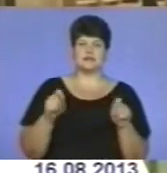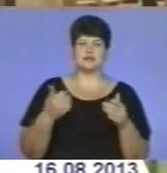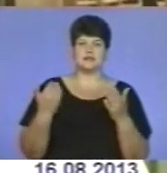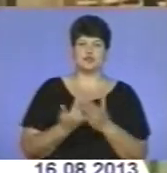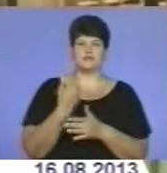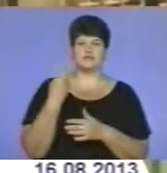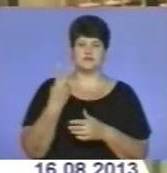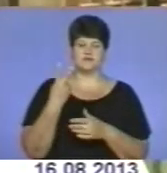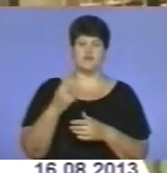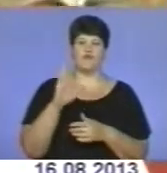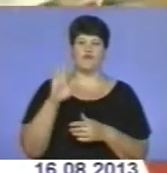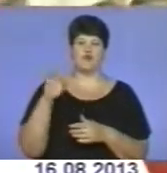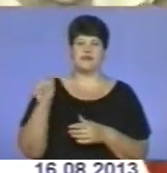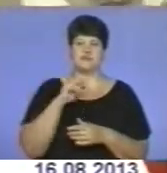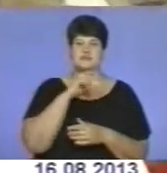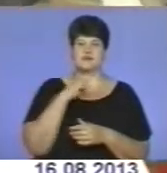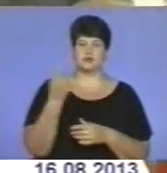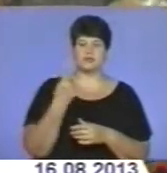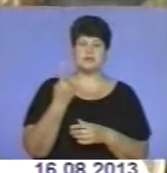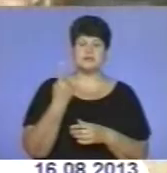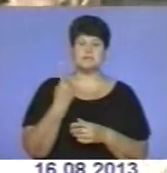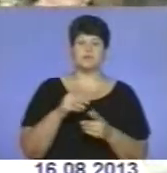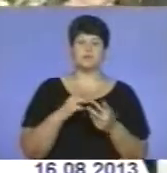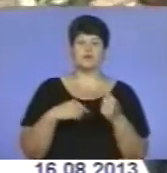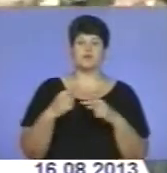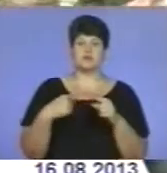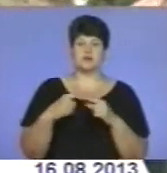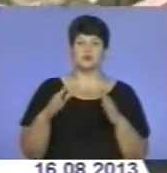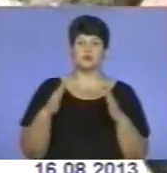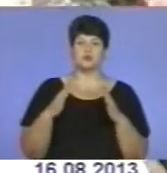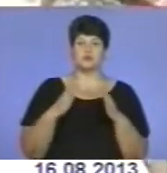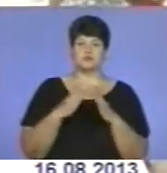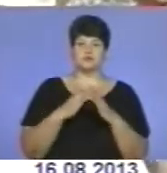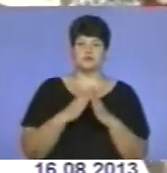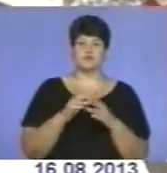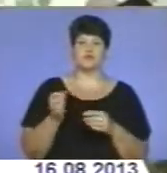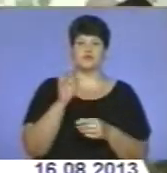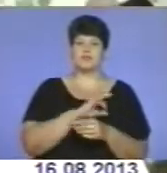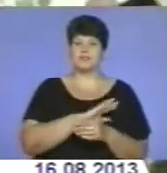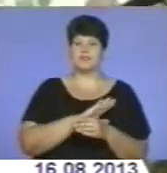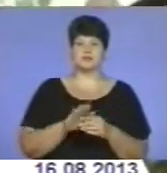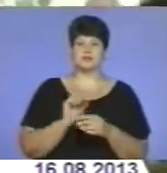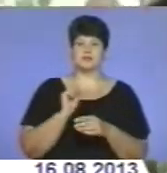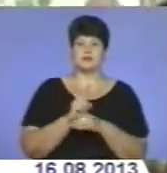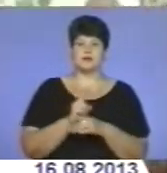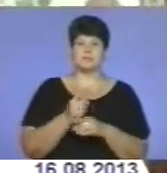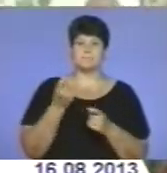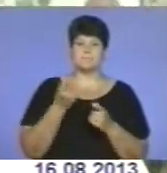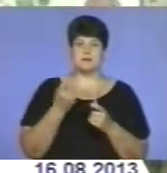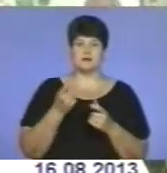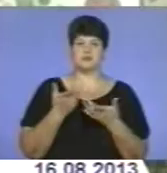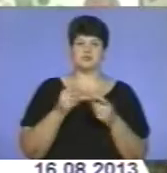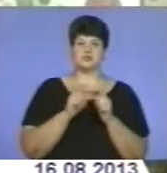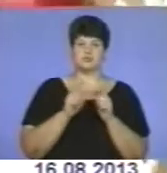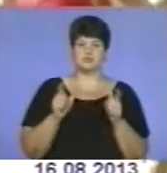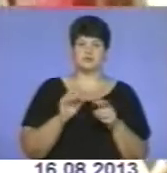Волинській та Чернівецькій областях. Окрім того, повертають будівлі, що використовувалися не за призначенням. Малокомплектні школи перепрофільовують у